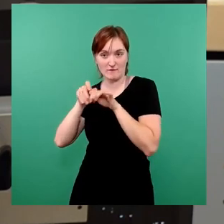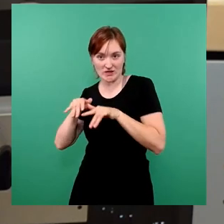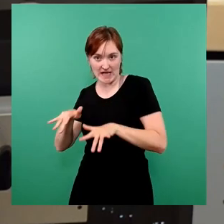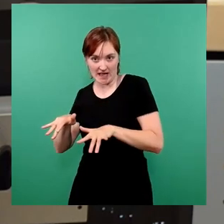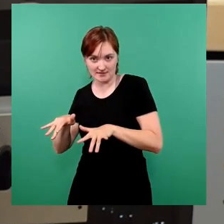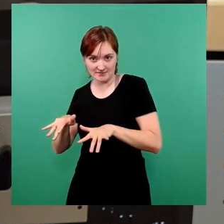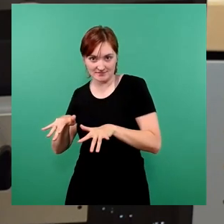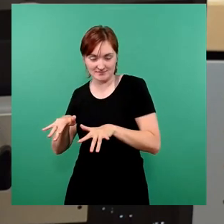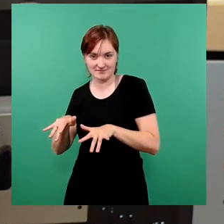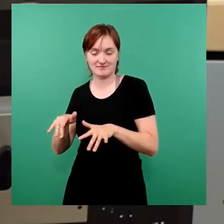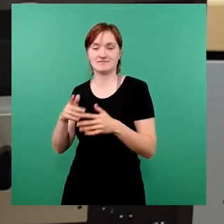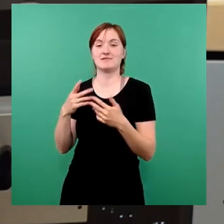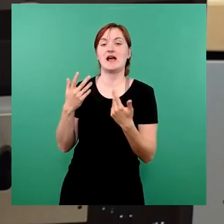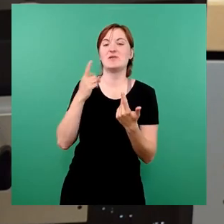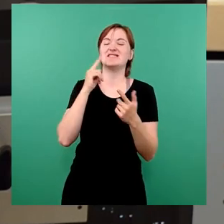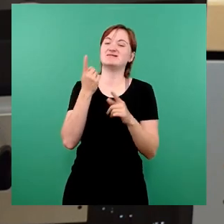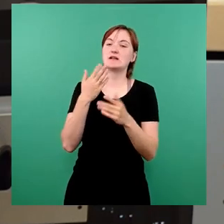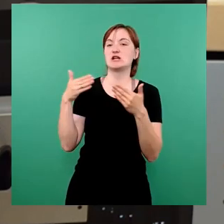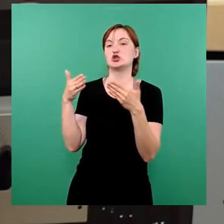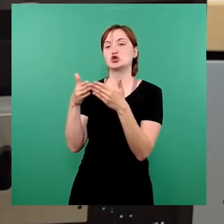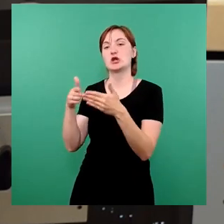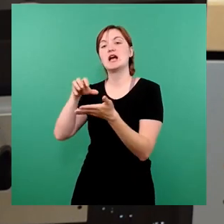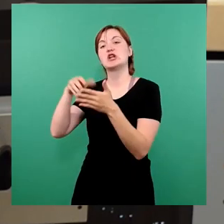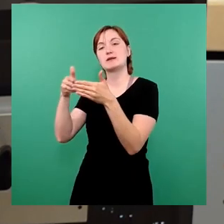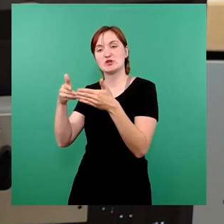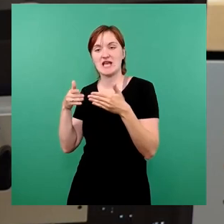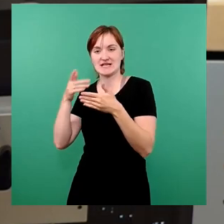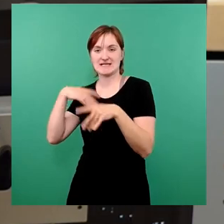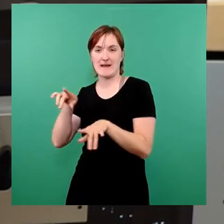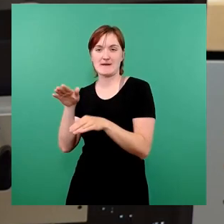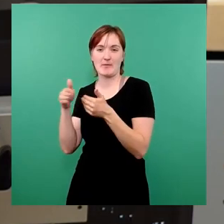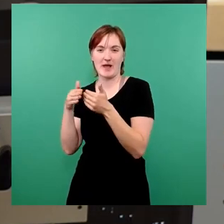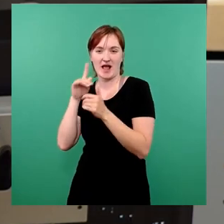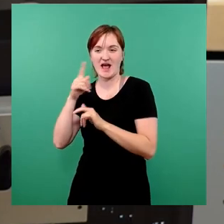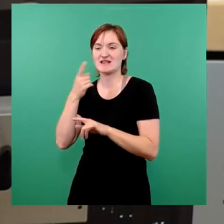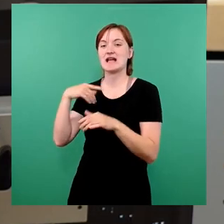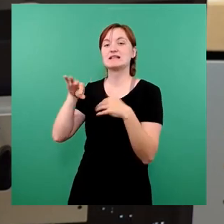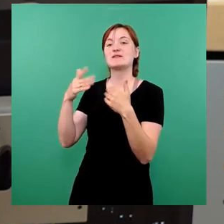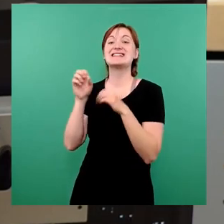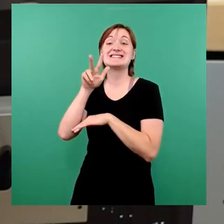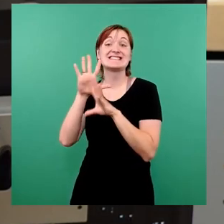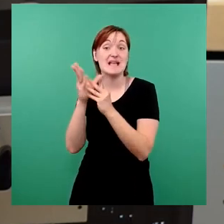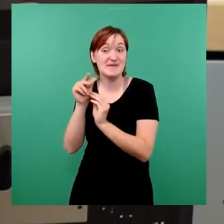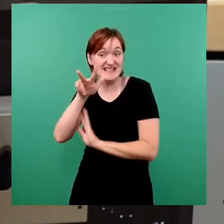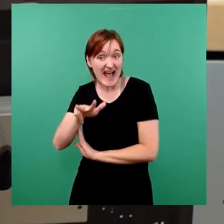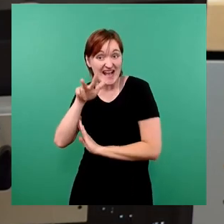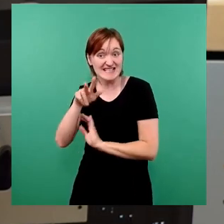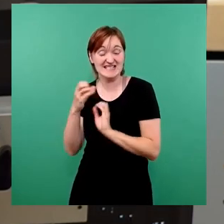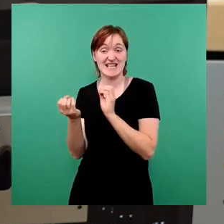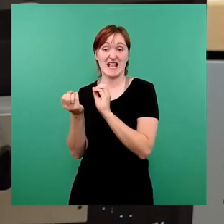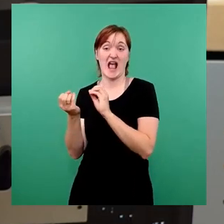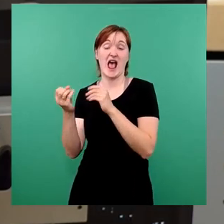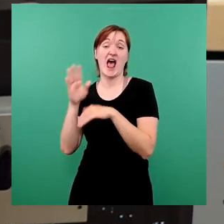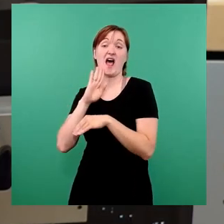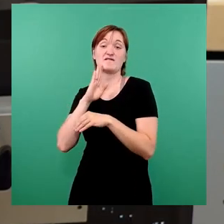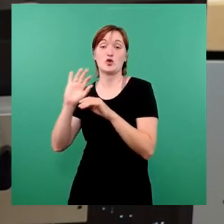Stadtbezirksbeirat von insgesamt 13 kulturellen Anwohnerprojekten, im Übrigen hoch gefördert, natürlich nicht